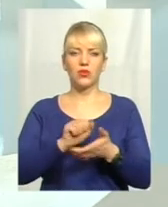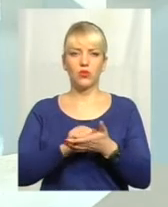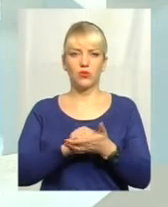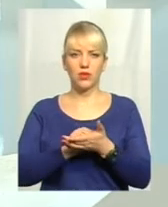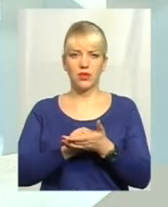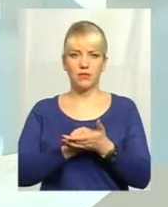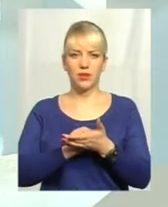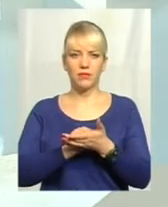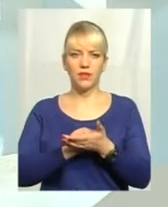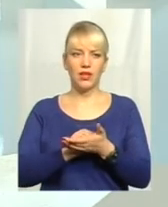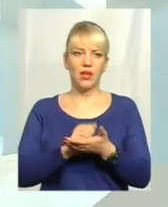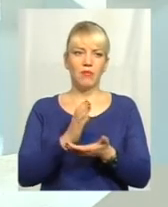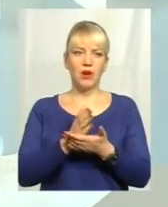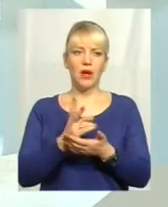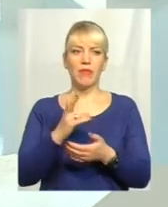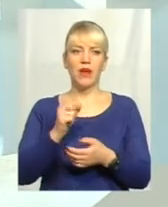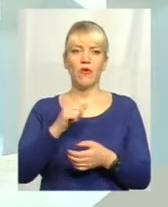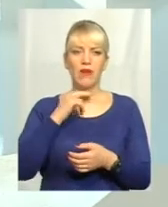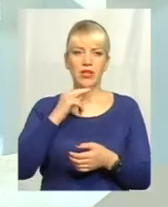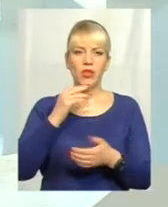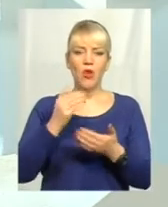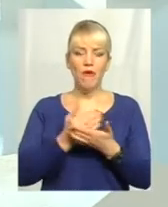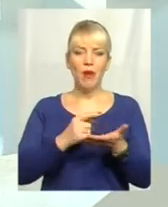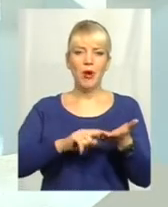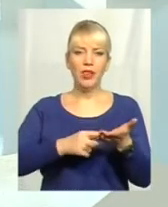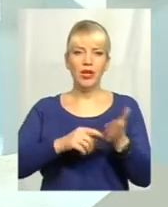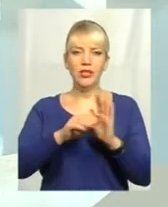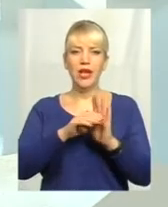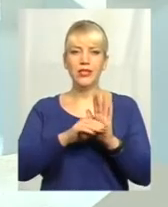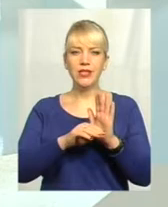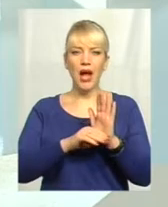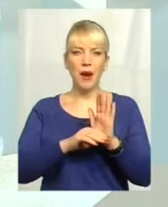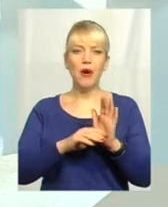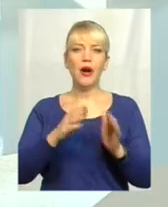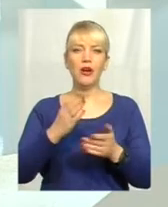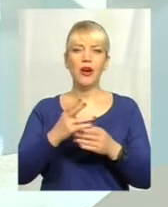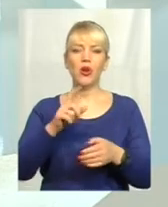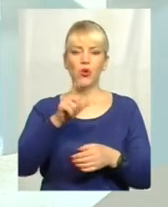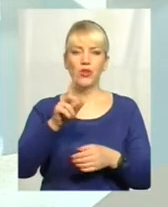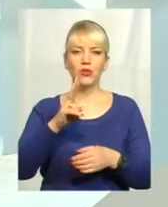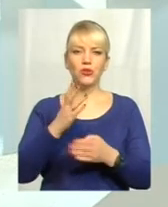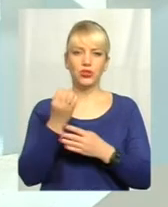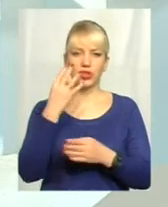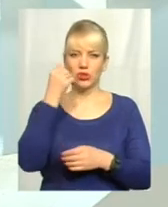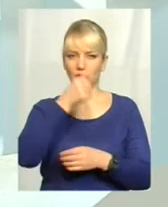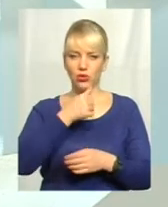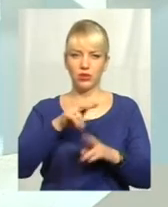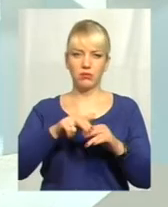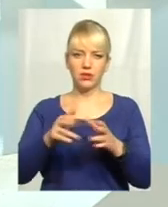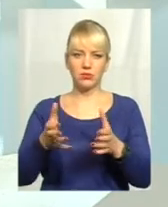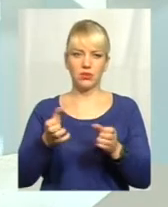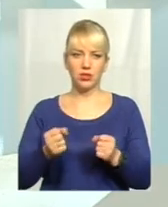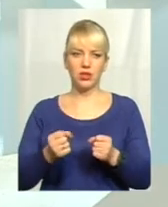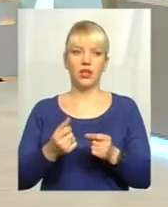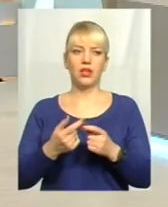я маю на увазі нового біометричного зразка, вже документувалися особи, які досягли 14 років. Тому, як бачимо,